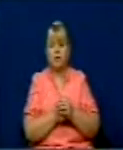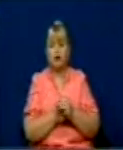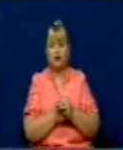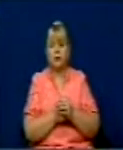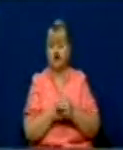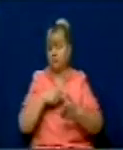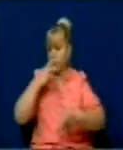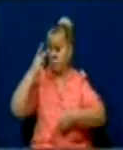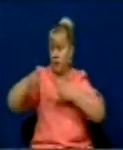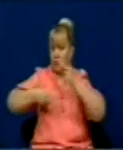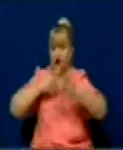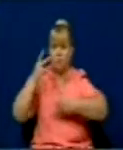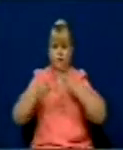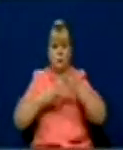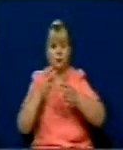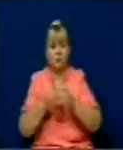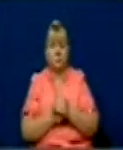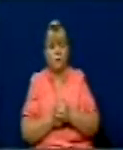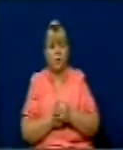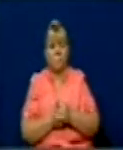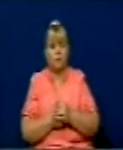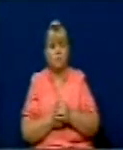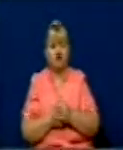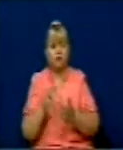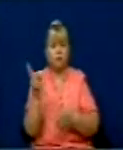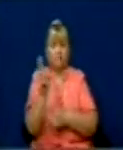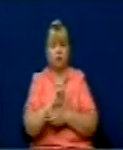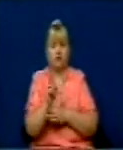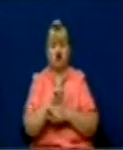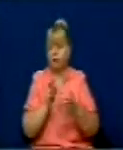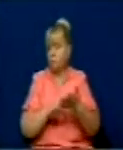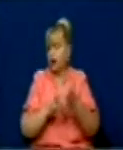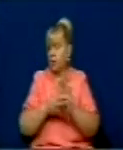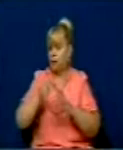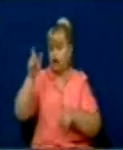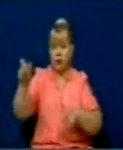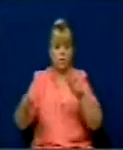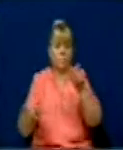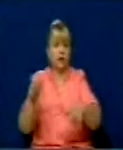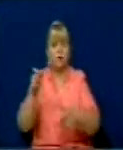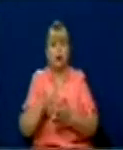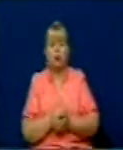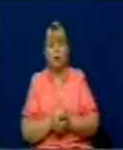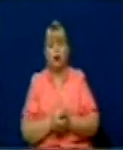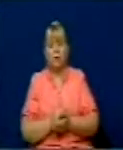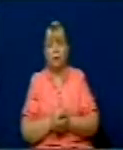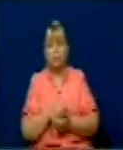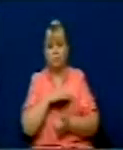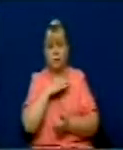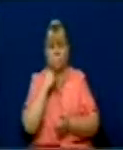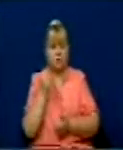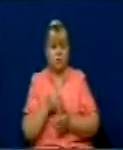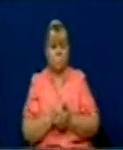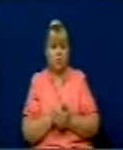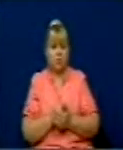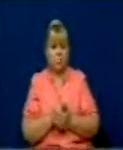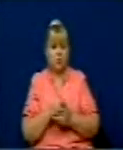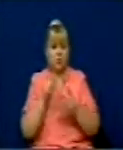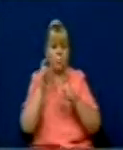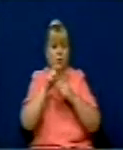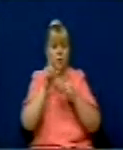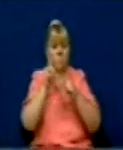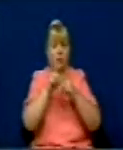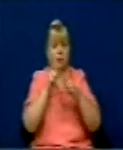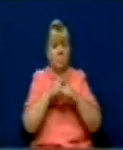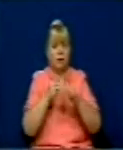kontroloshme edhe po keq përdore nga partit e ndryshme politike, më së shumëti këtu mund tem nga partia që është në pushtet.